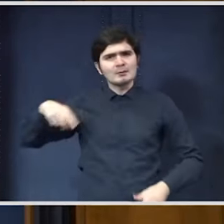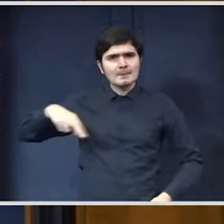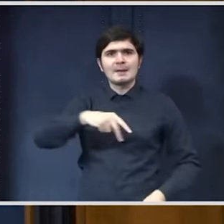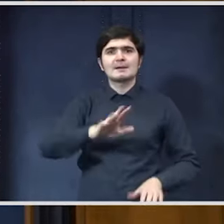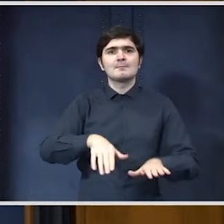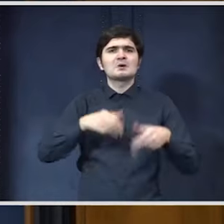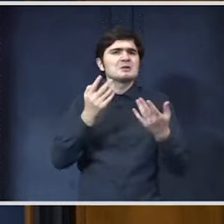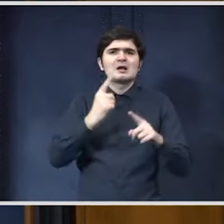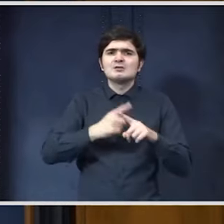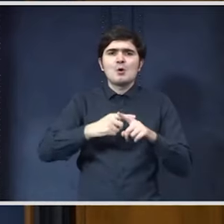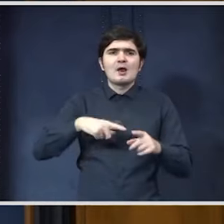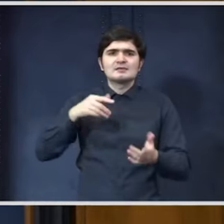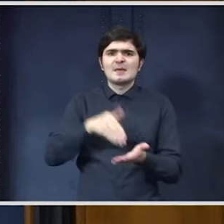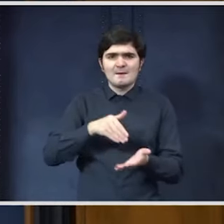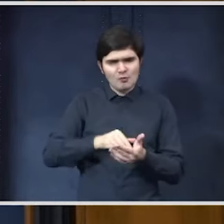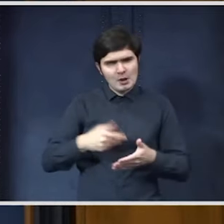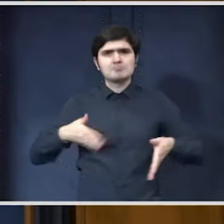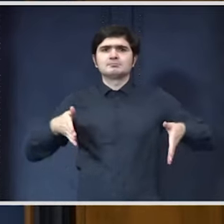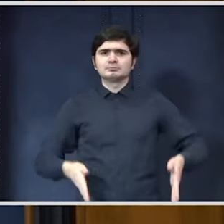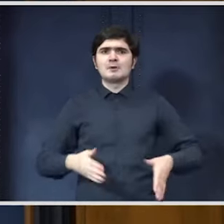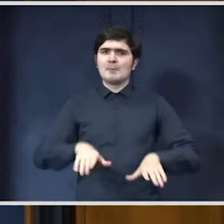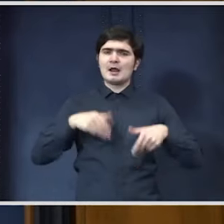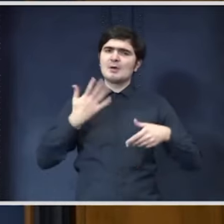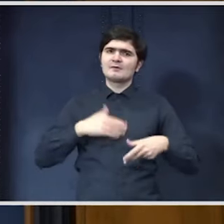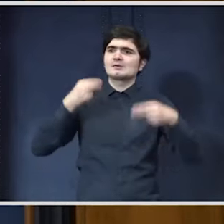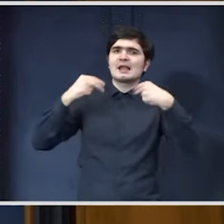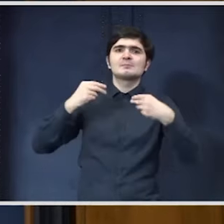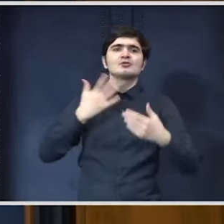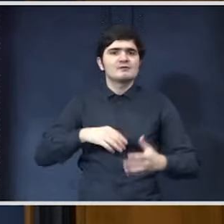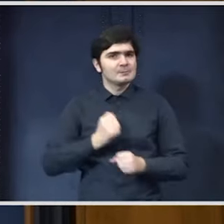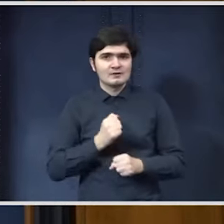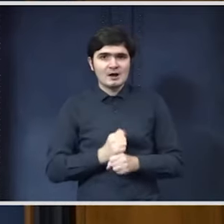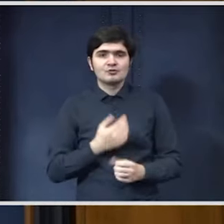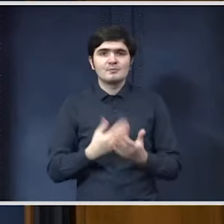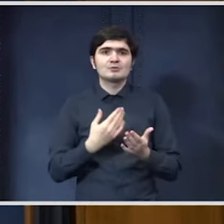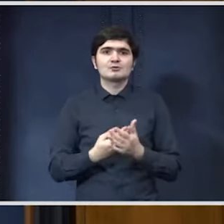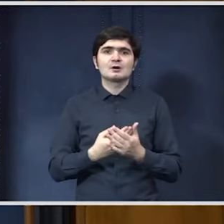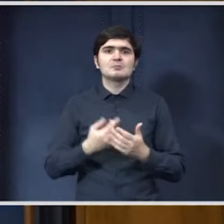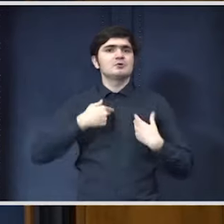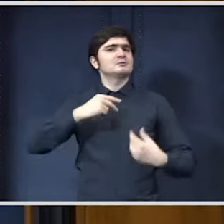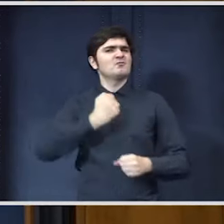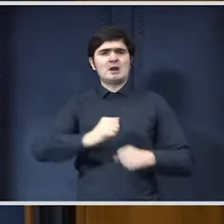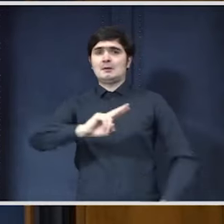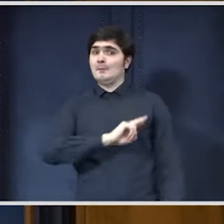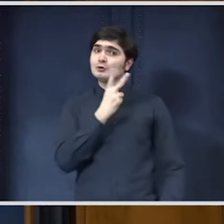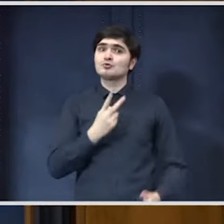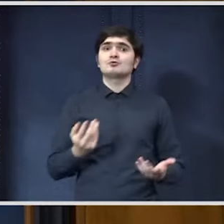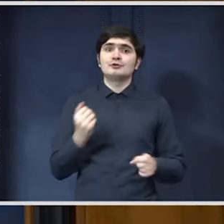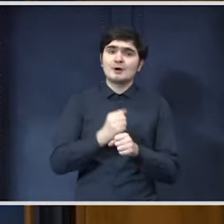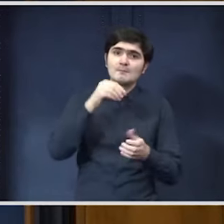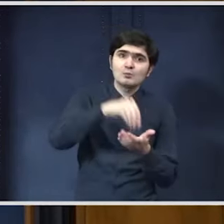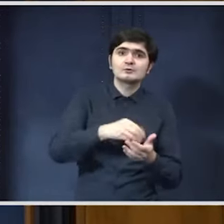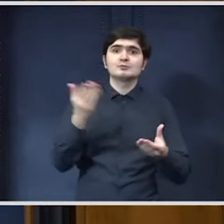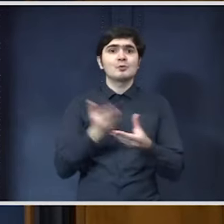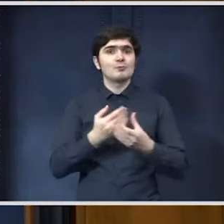Parlament de câte ori este necesar pentru a explica ceea ce vrem să facem pentru că sunt foarte mândru de ceea ce am pus în acest